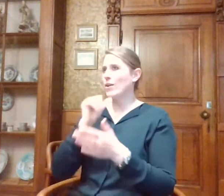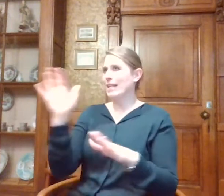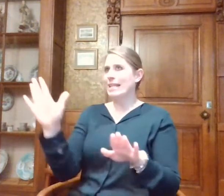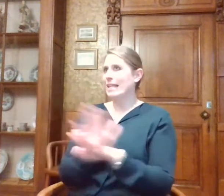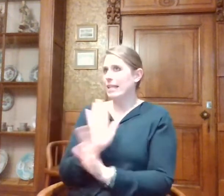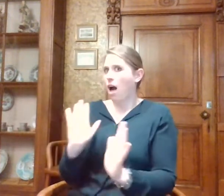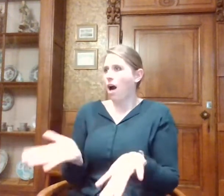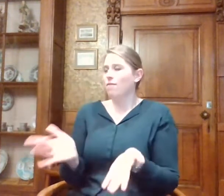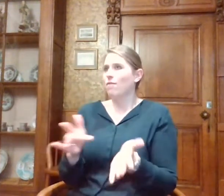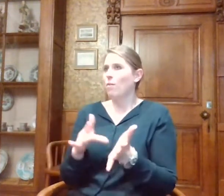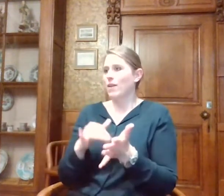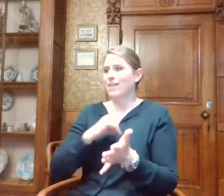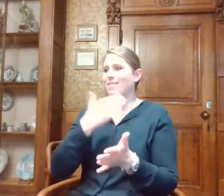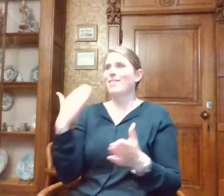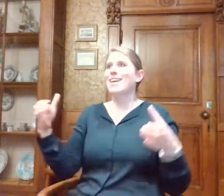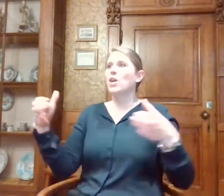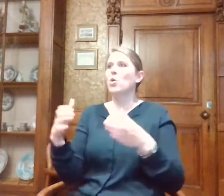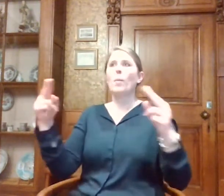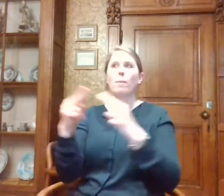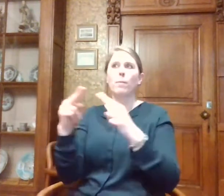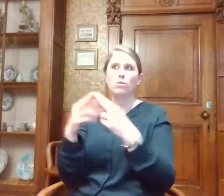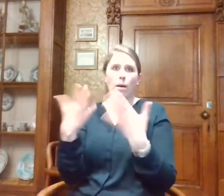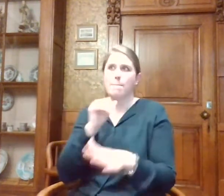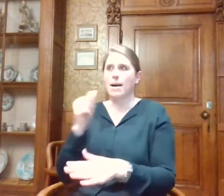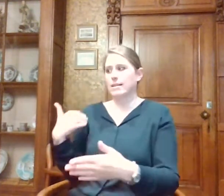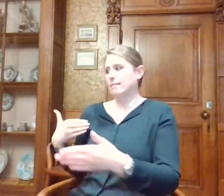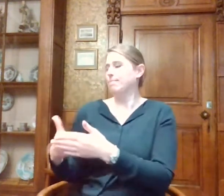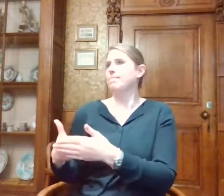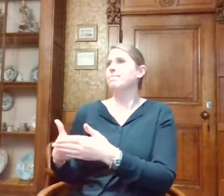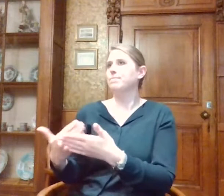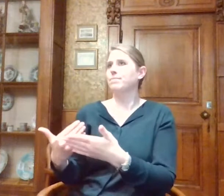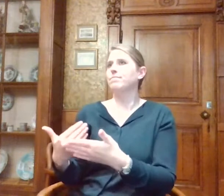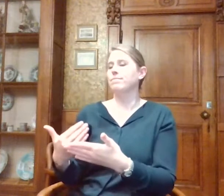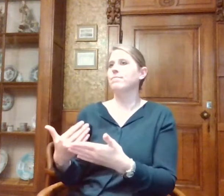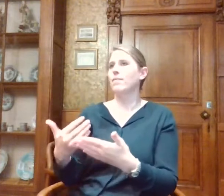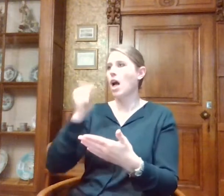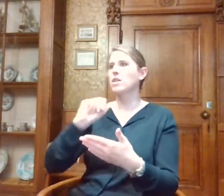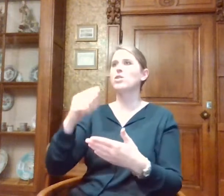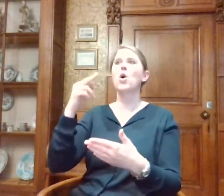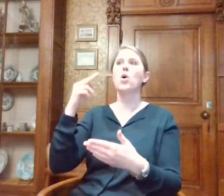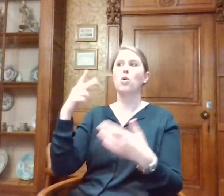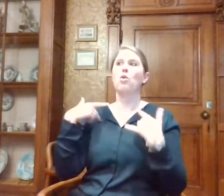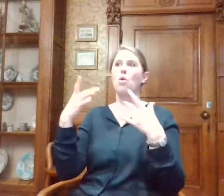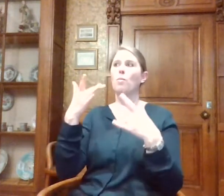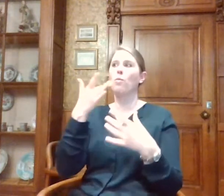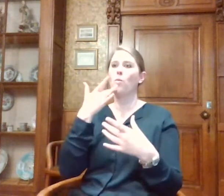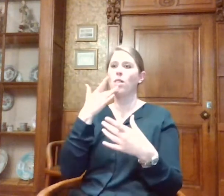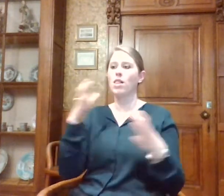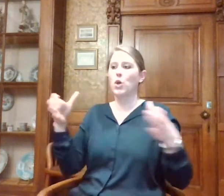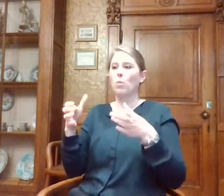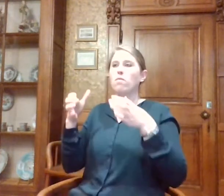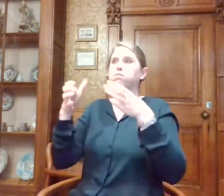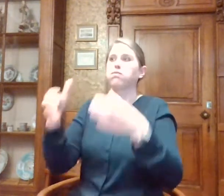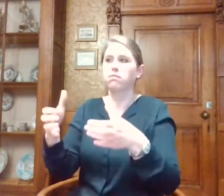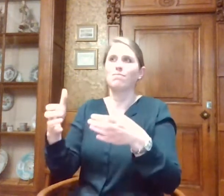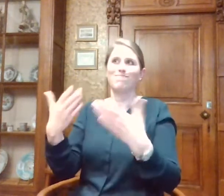omdat we geen groepsbezoeken mochten doen. Dus als Dove Clubs in een groep willen komen, was dat eigenlijk al een probleem tot